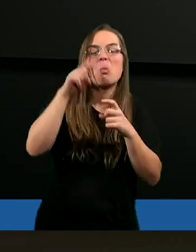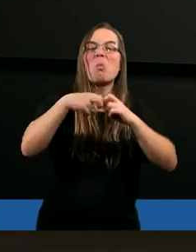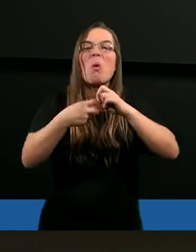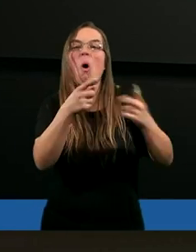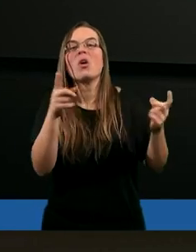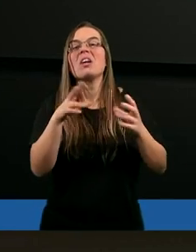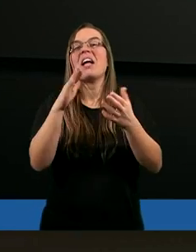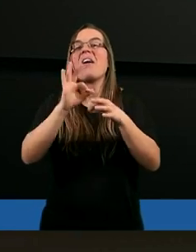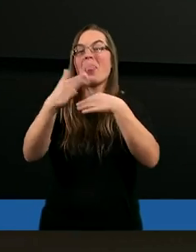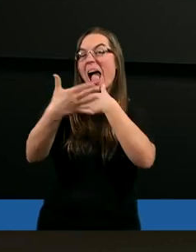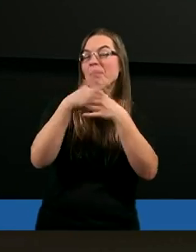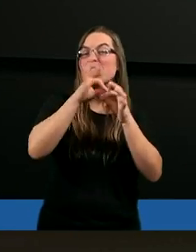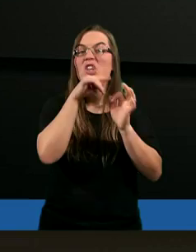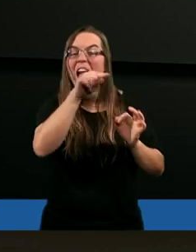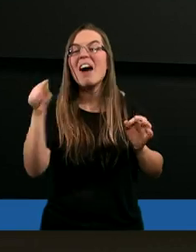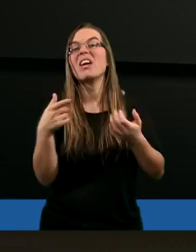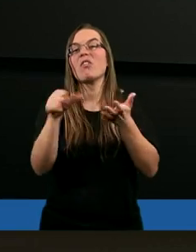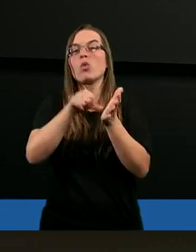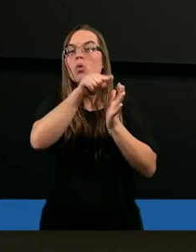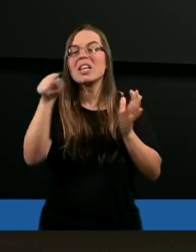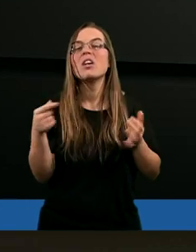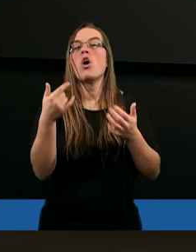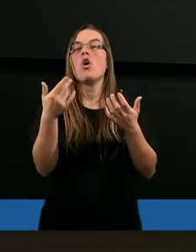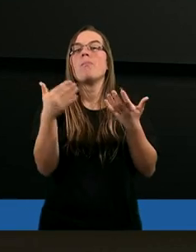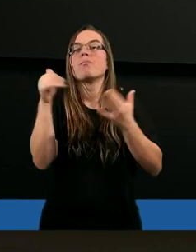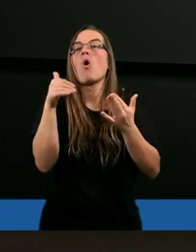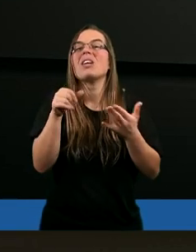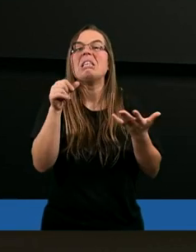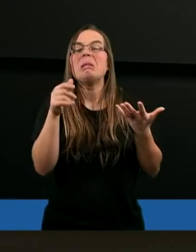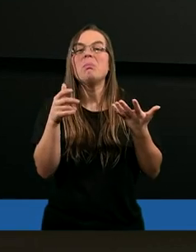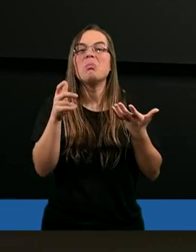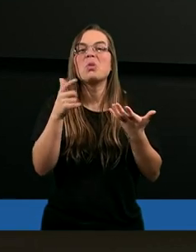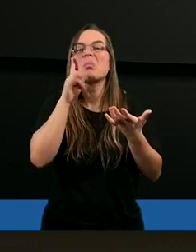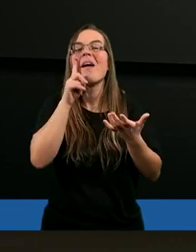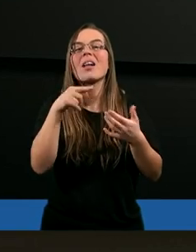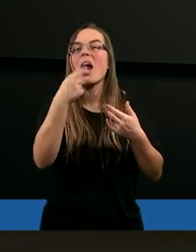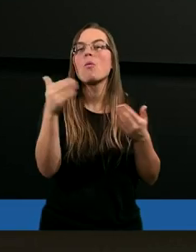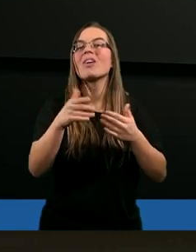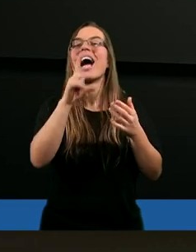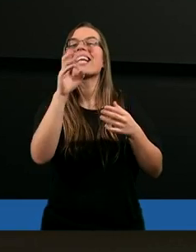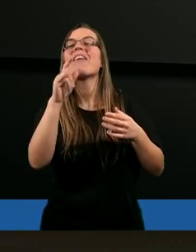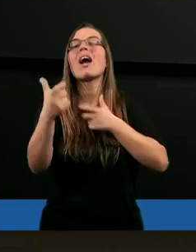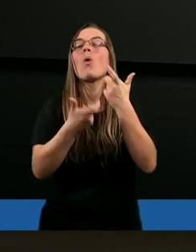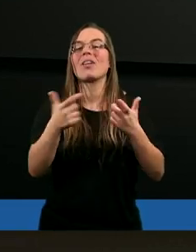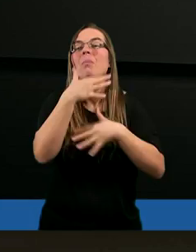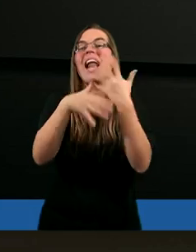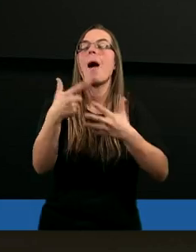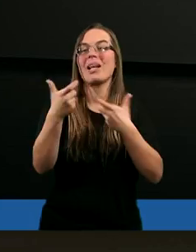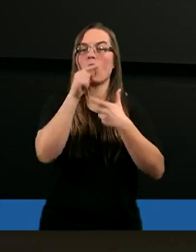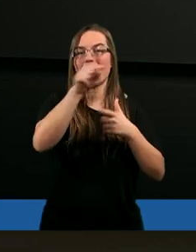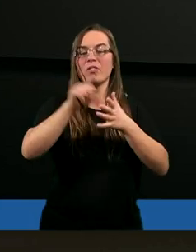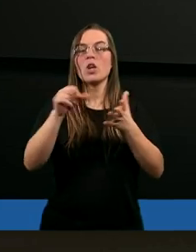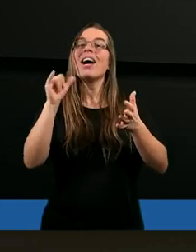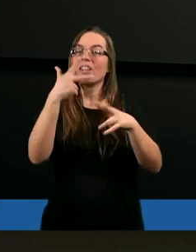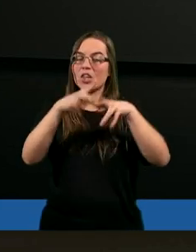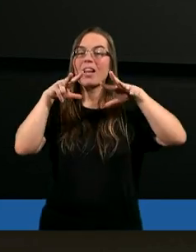niego, nawet najbliżsi też robili, można powiedzieć, taką zawieruchę. I w